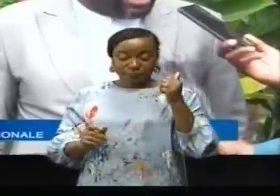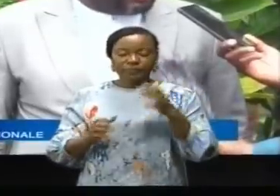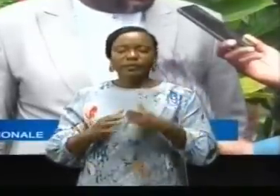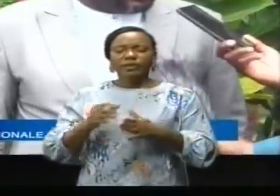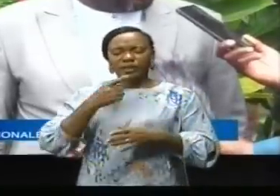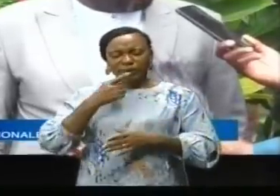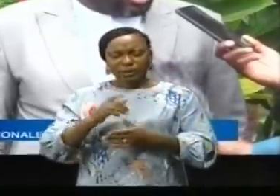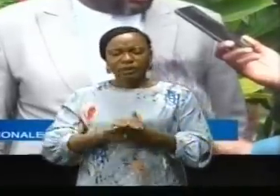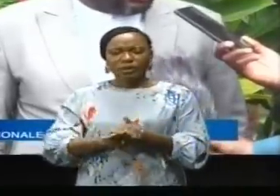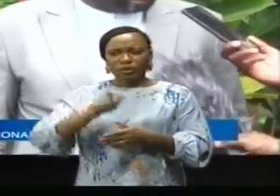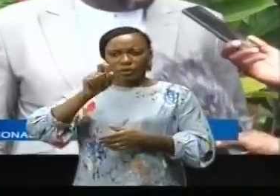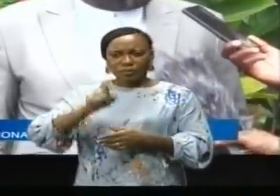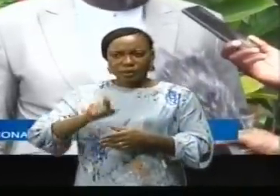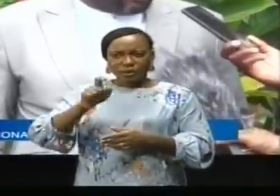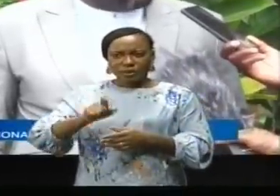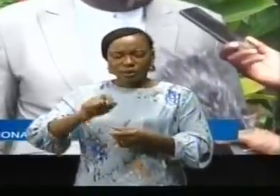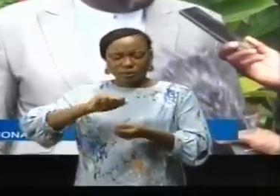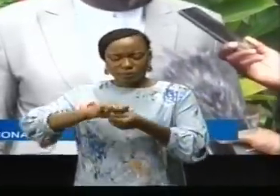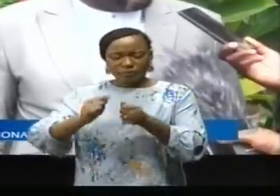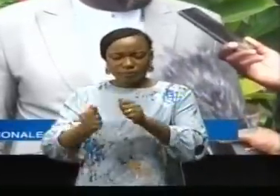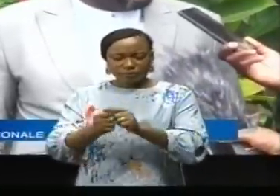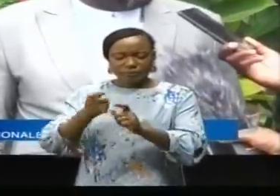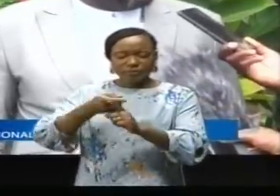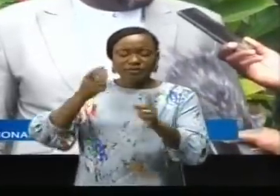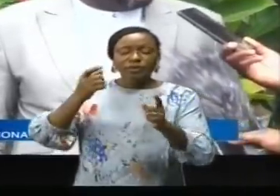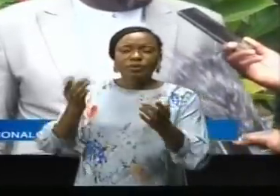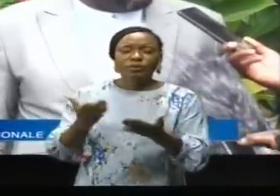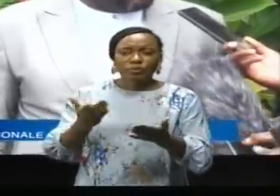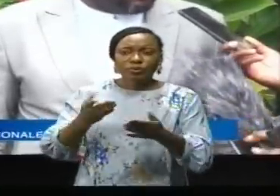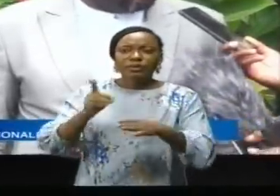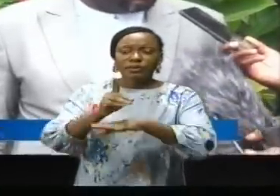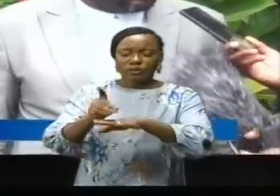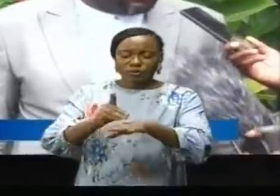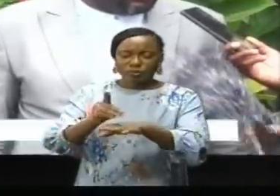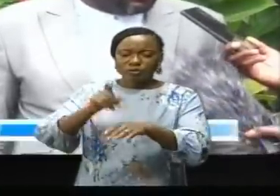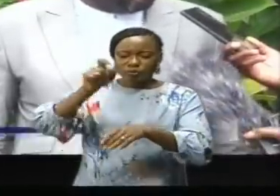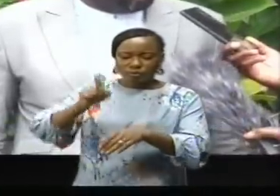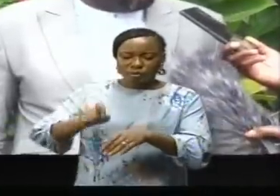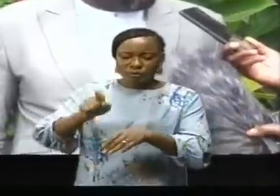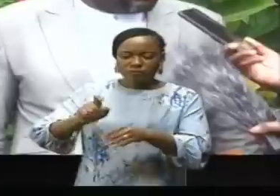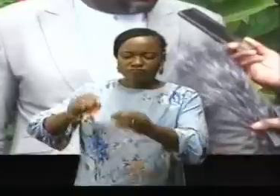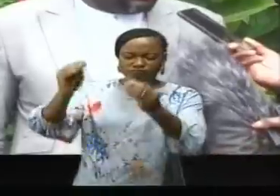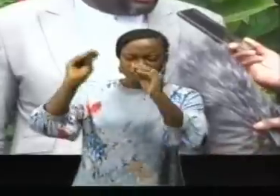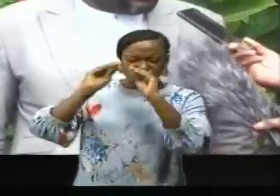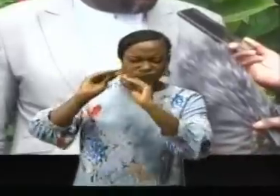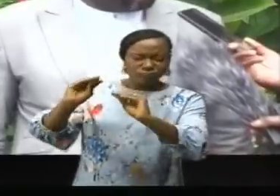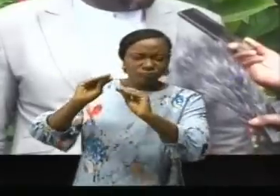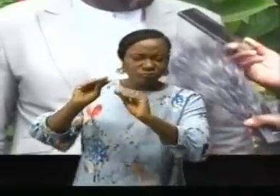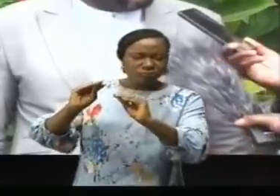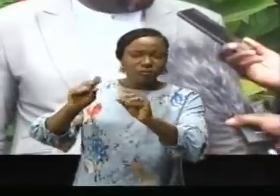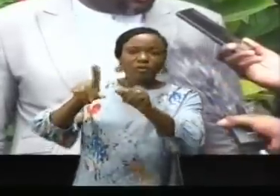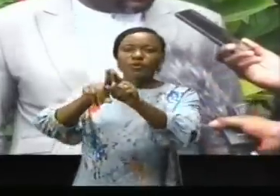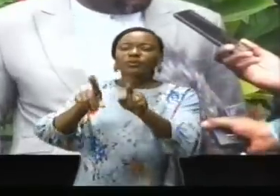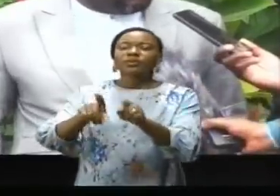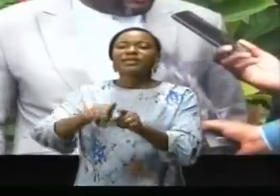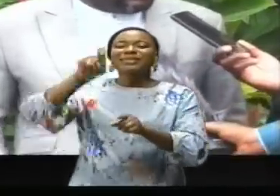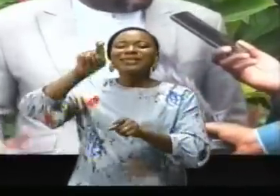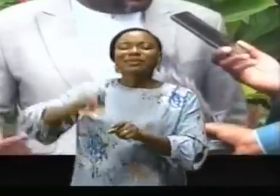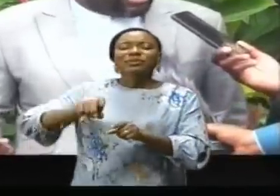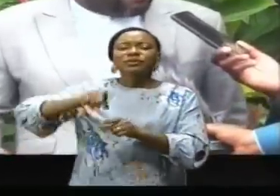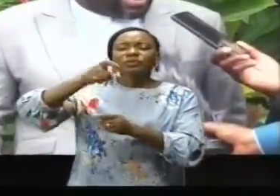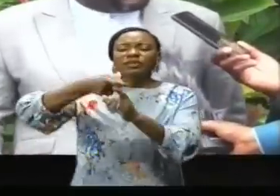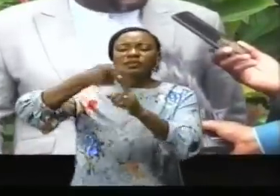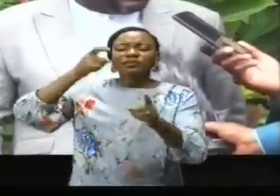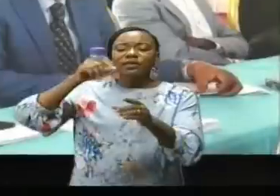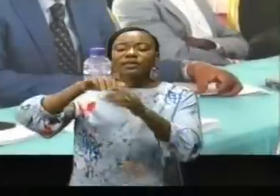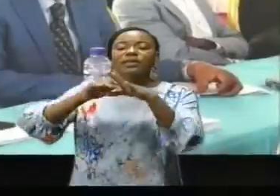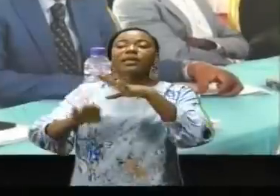qui viennent des territoires. Ça pourra aussi nous permettre d'être suffisamment outillés pour considérer d'abord les besoins qui viennent